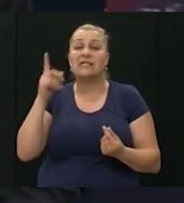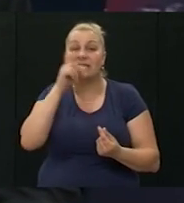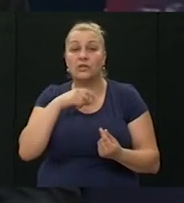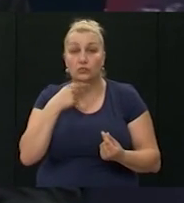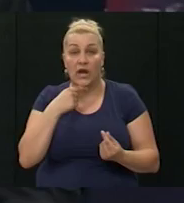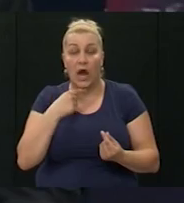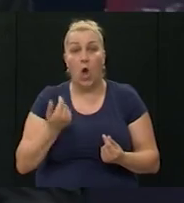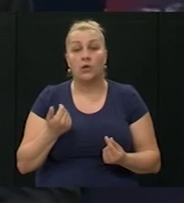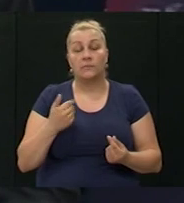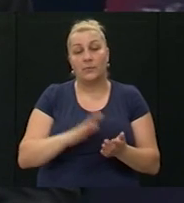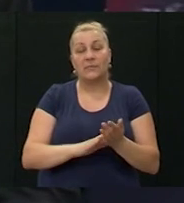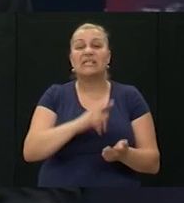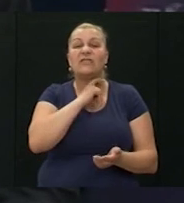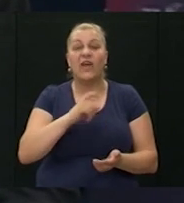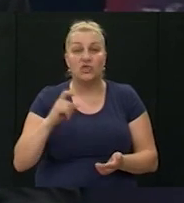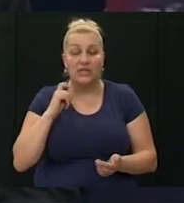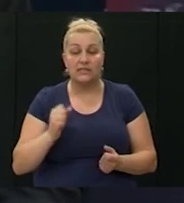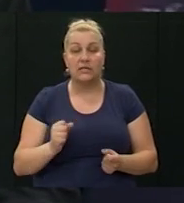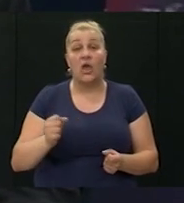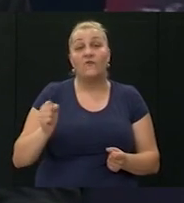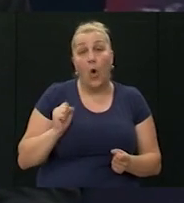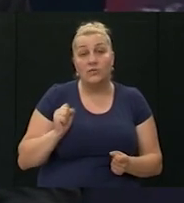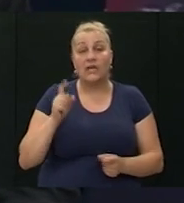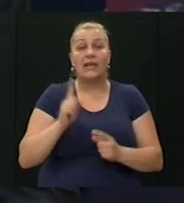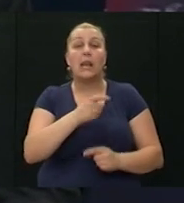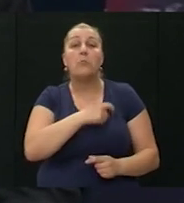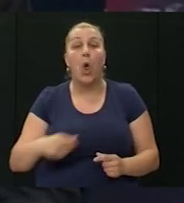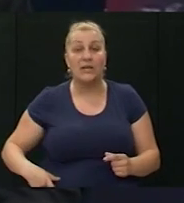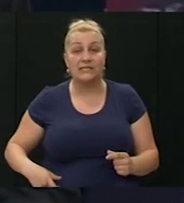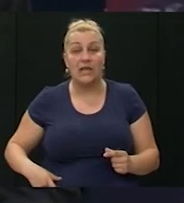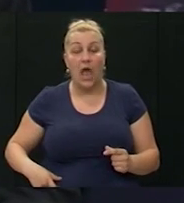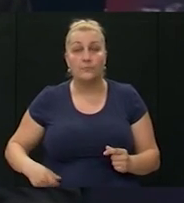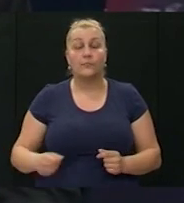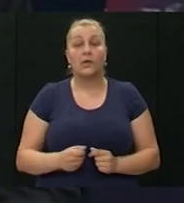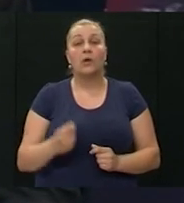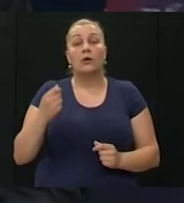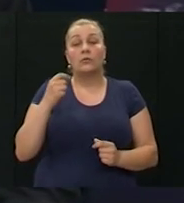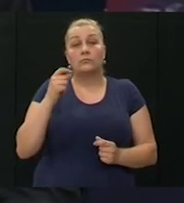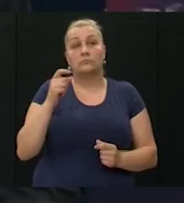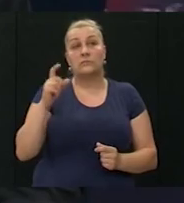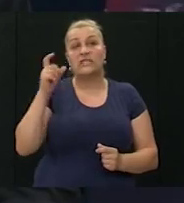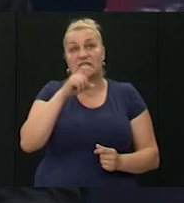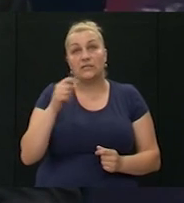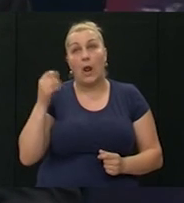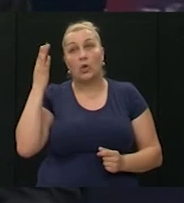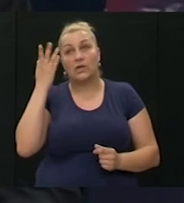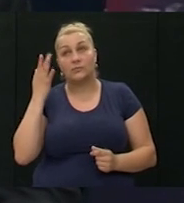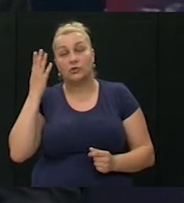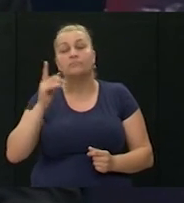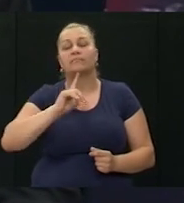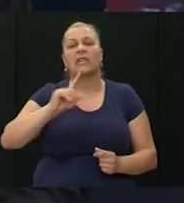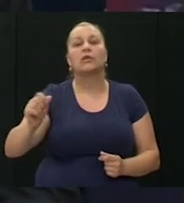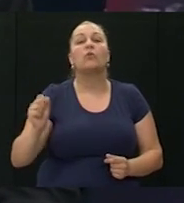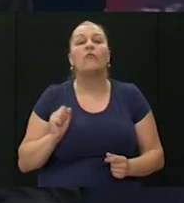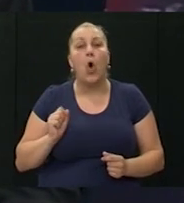varijanta svećenici vojska ili policija, on je rekao, nakon jednog kraćeg razmišljanja, ide u